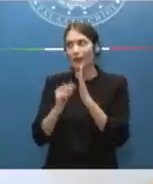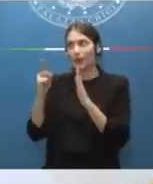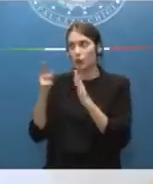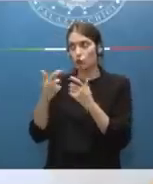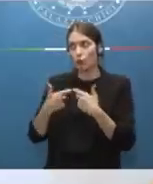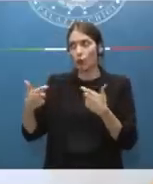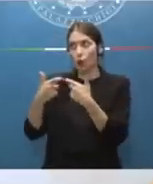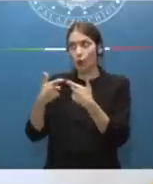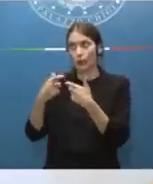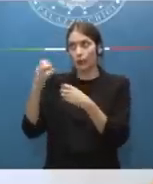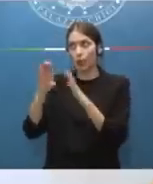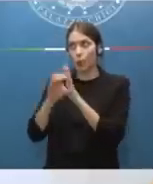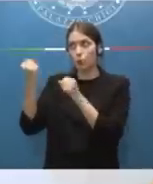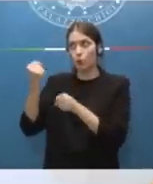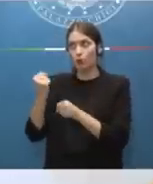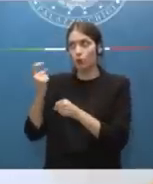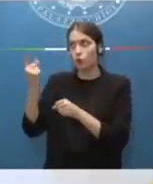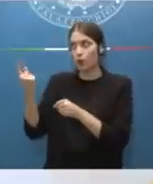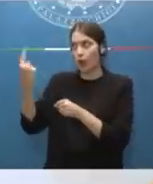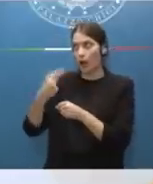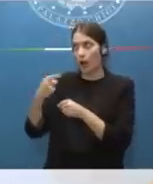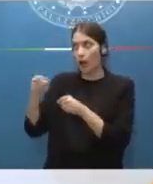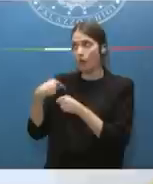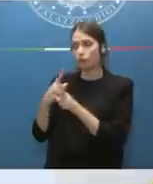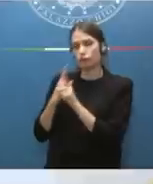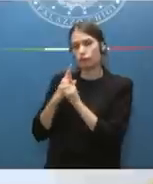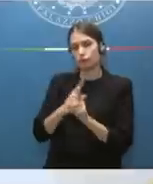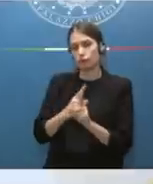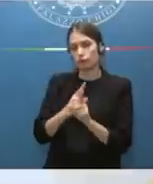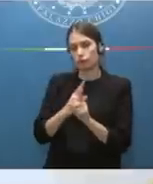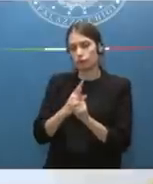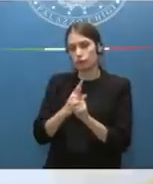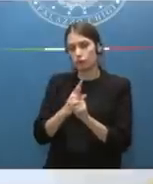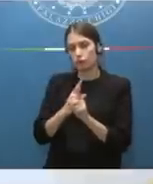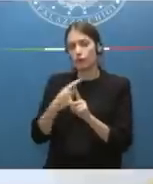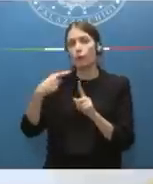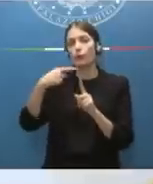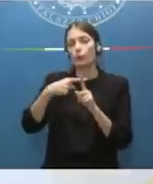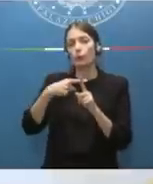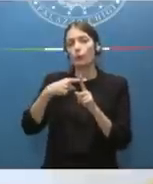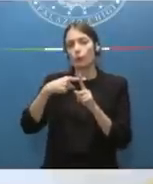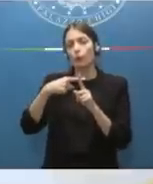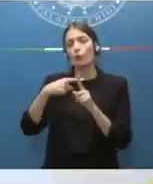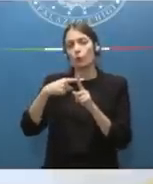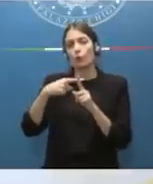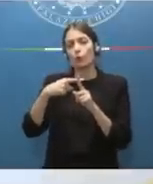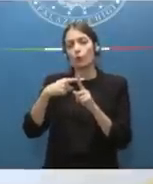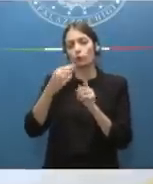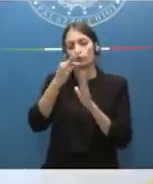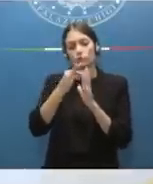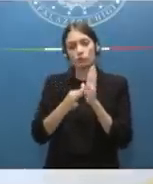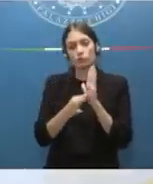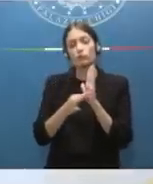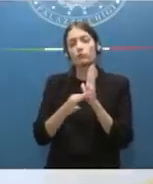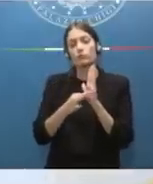Costituzionale e anche a recepire come è già stato detto l'indicazione data